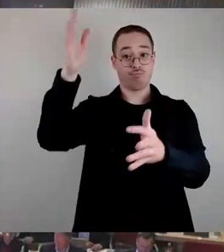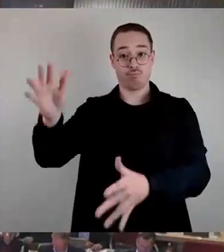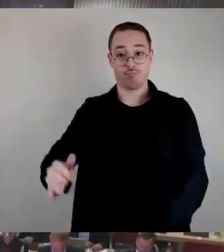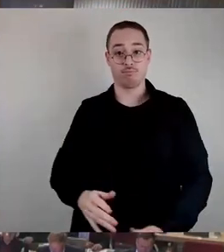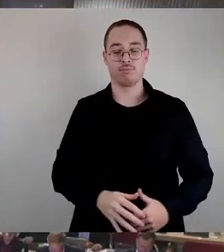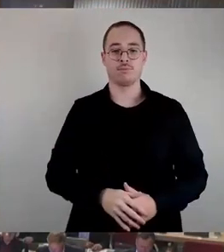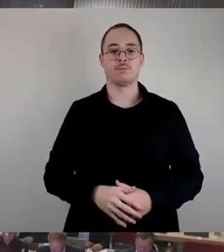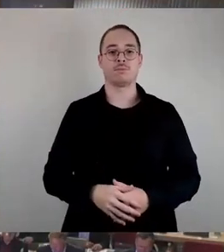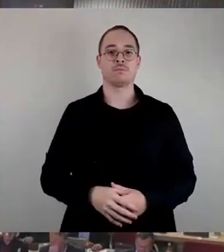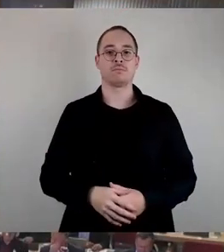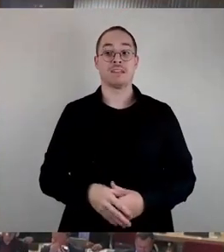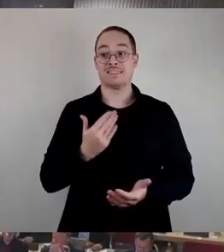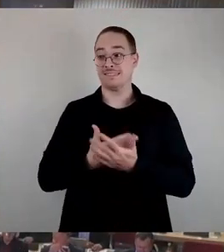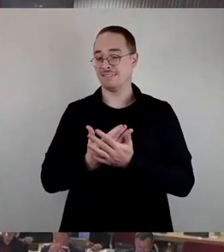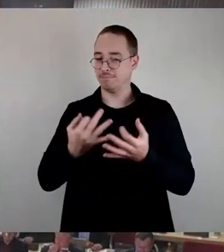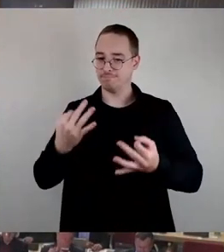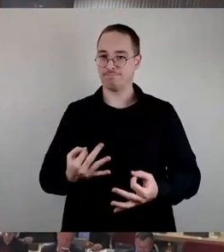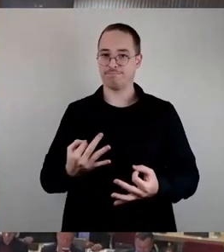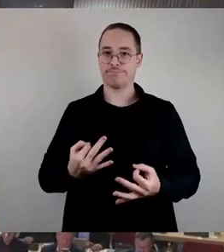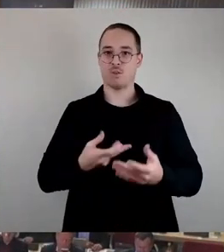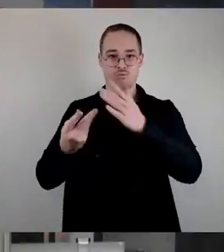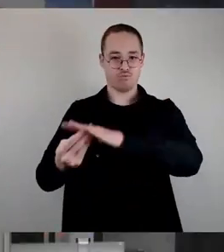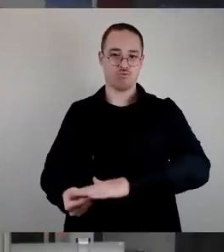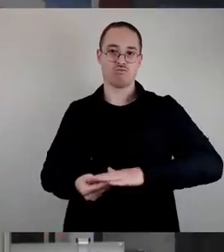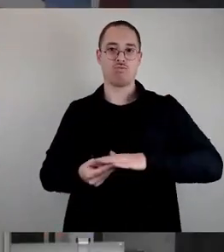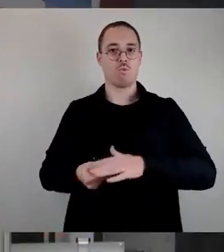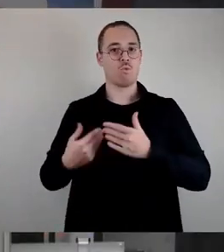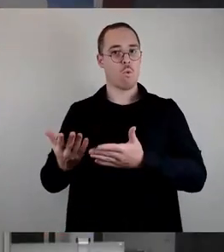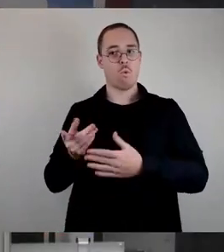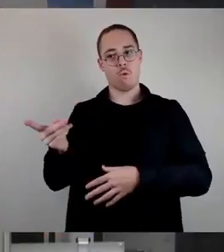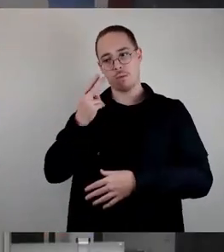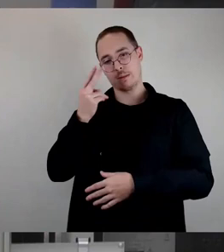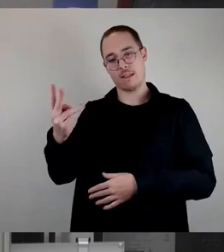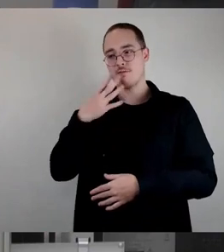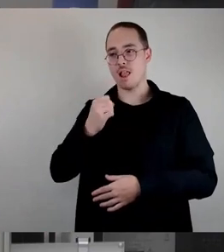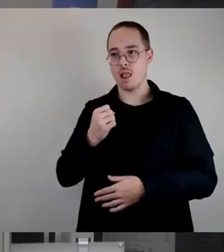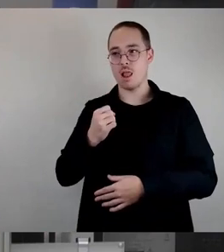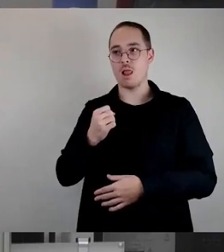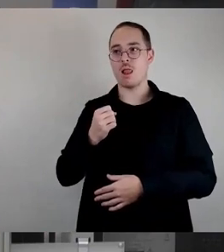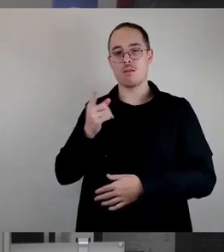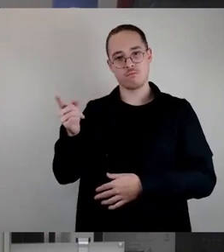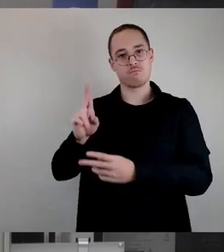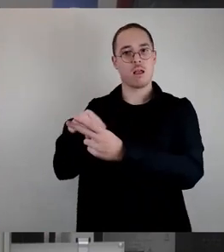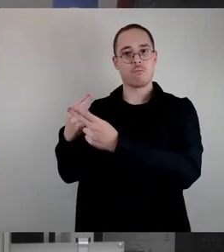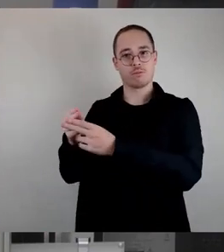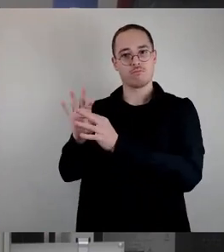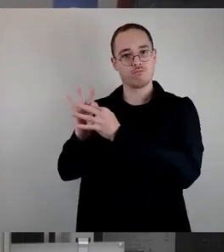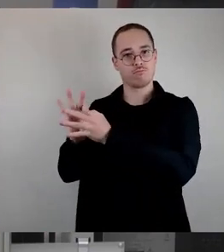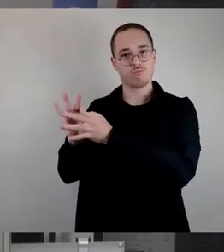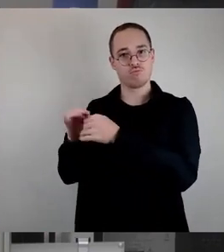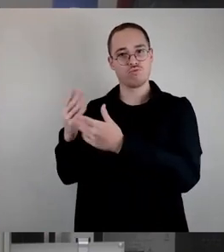Und um dieser Unterstützung und den hohen Anmeldezahlen gerecht zu werden, sollten wir doch alles dafür tun,